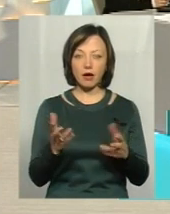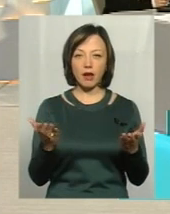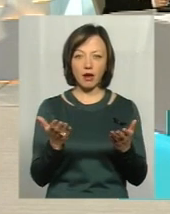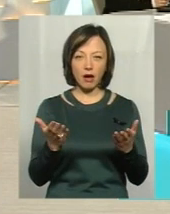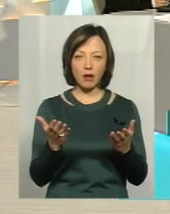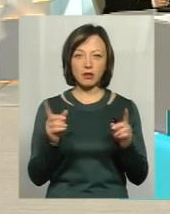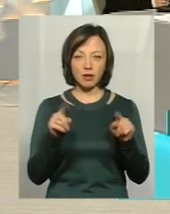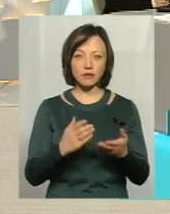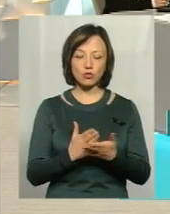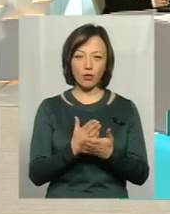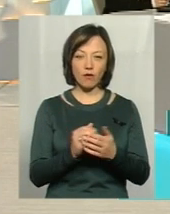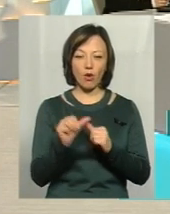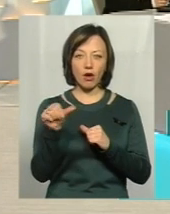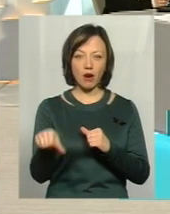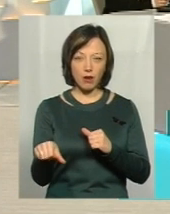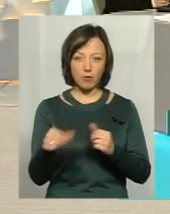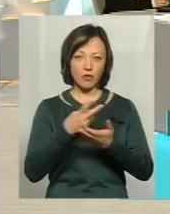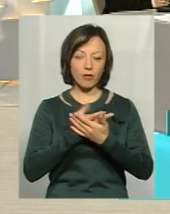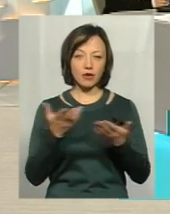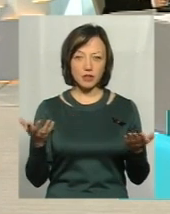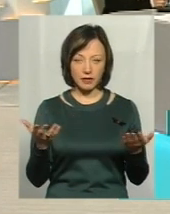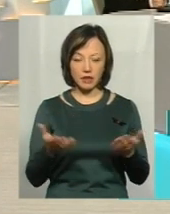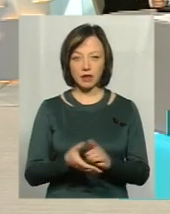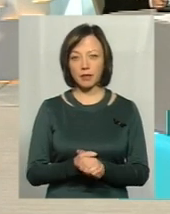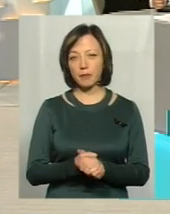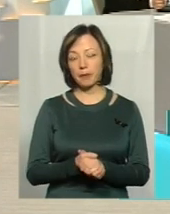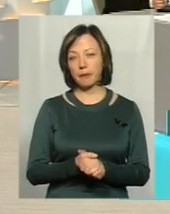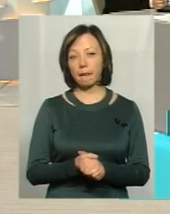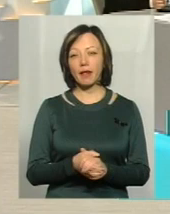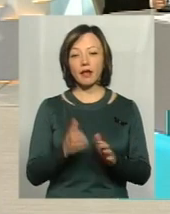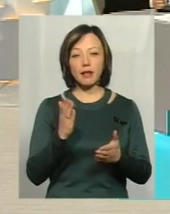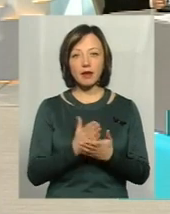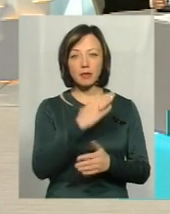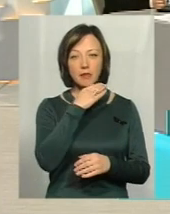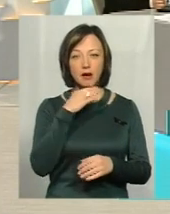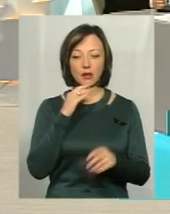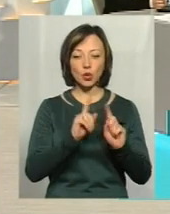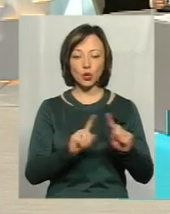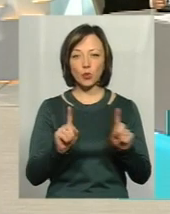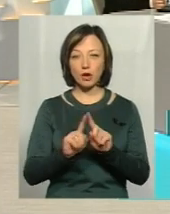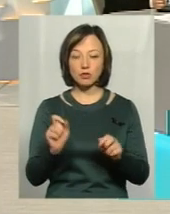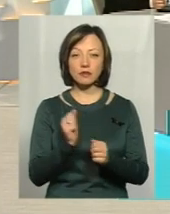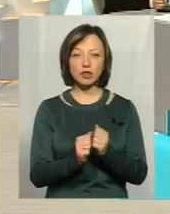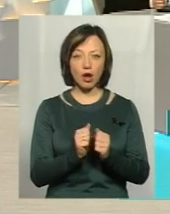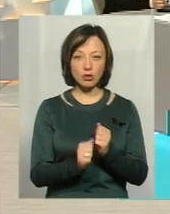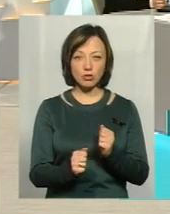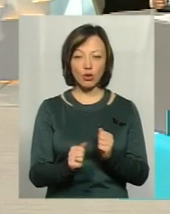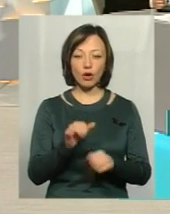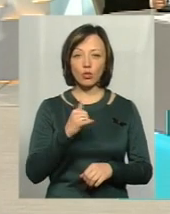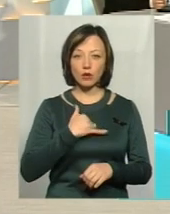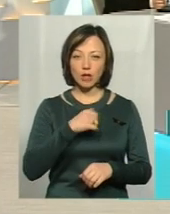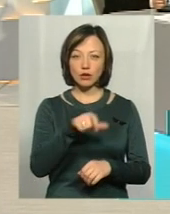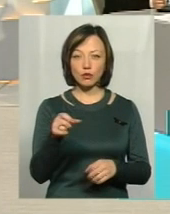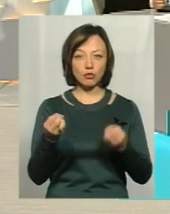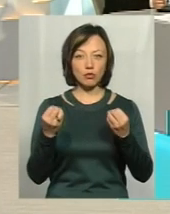принципі, навіть заслуговує якогось окремого висвітлення. Тут є дуже багато нюансів. Досить часто в нас люди просто